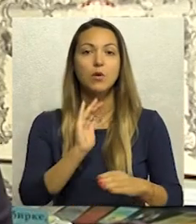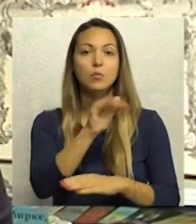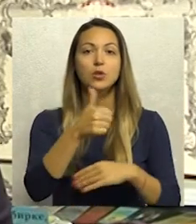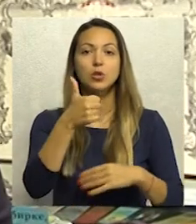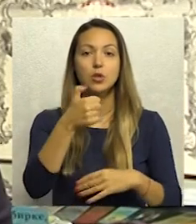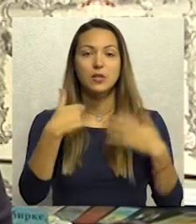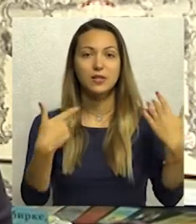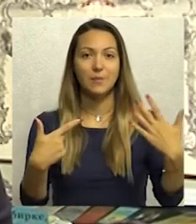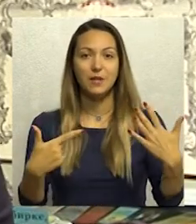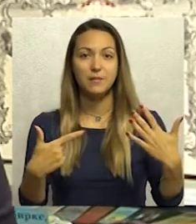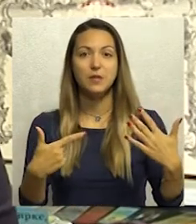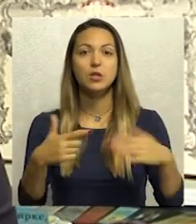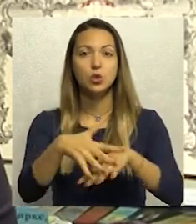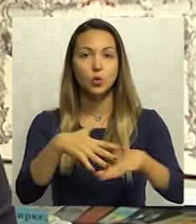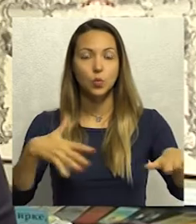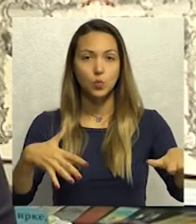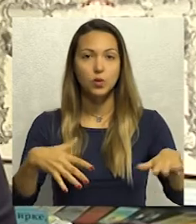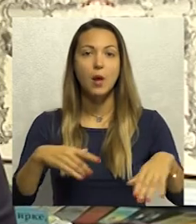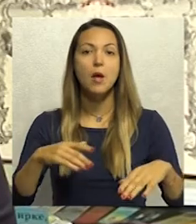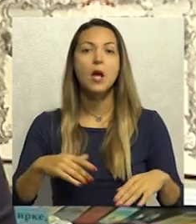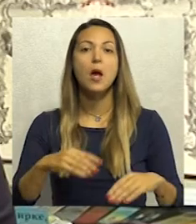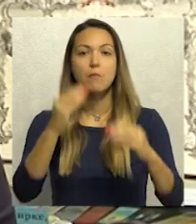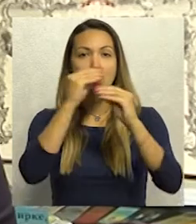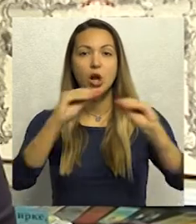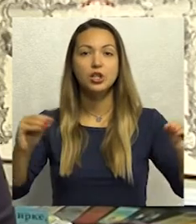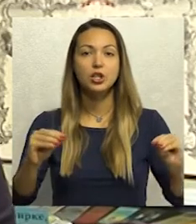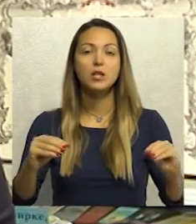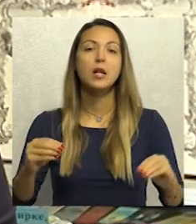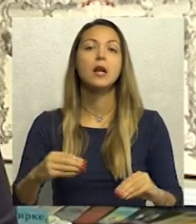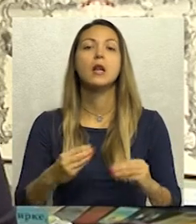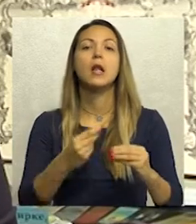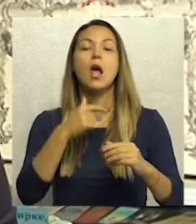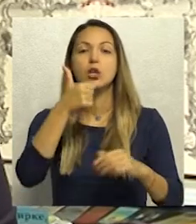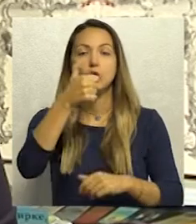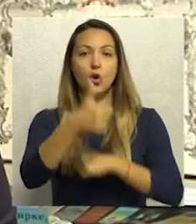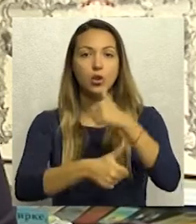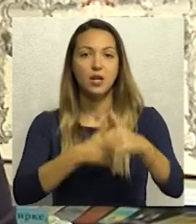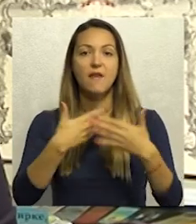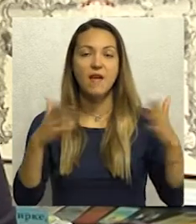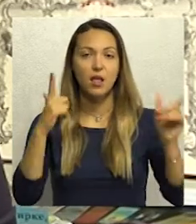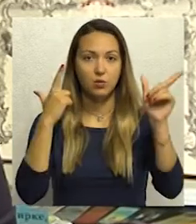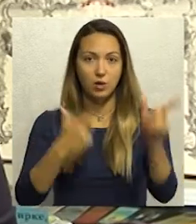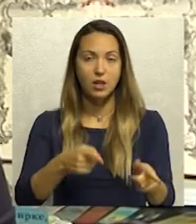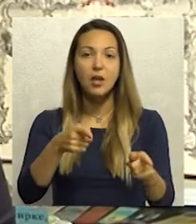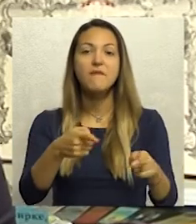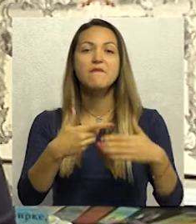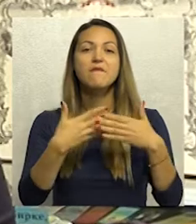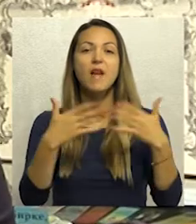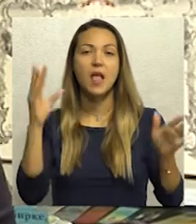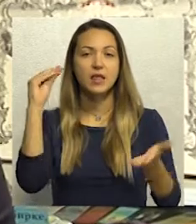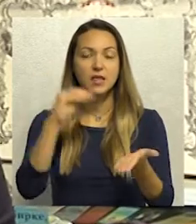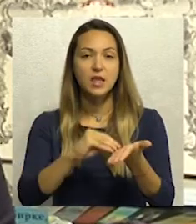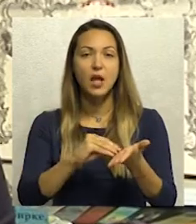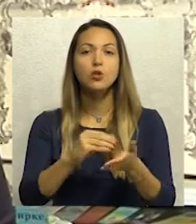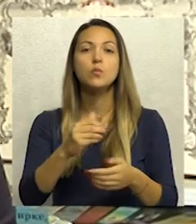proglašenja Srpske Vojvodine i obeležavanja 100 godina Velikog rata. Ovo je još jedan veoma bitan datum u srpskoj istoriji